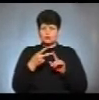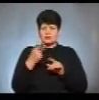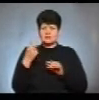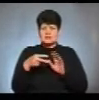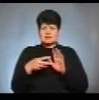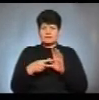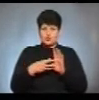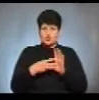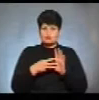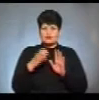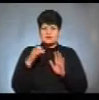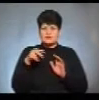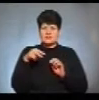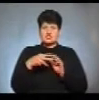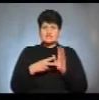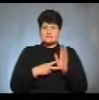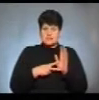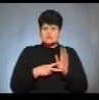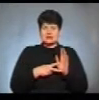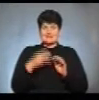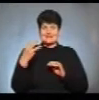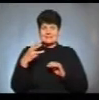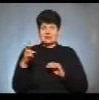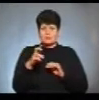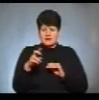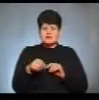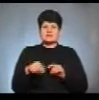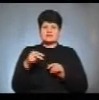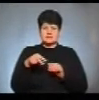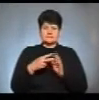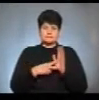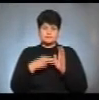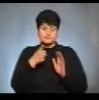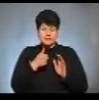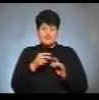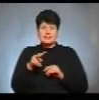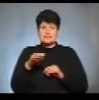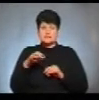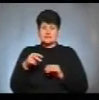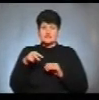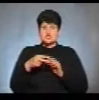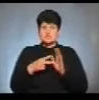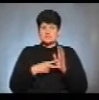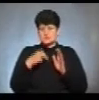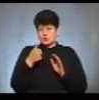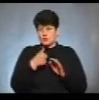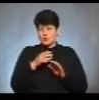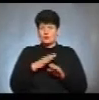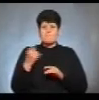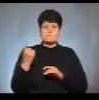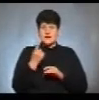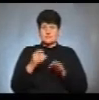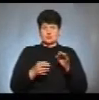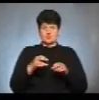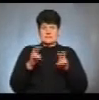28 січня 2017 і 3 – 30 березня того ж року. У листопаді 2017-го відбулося перше